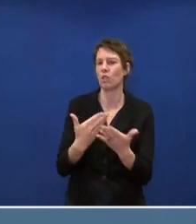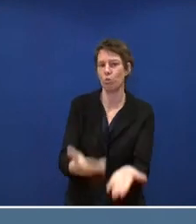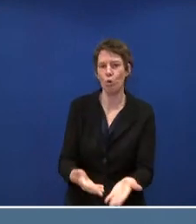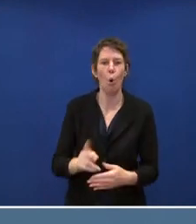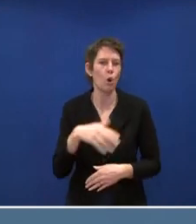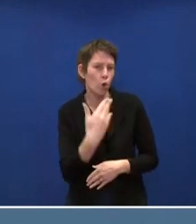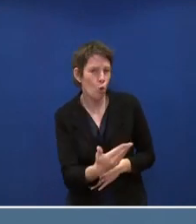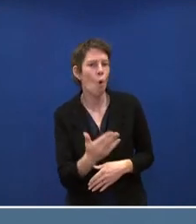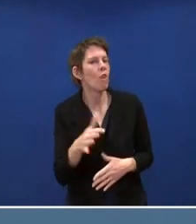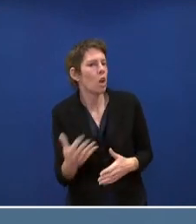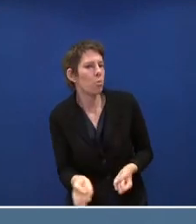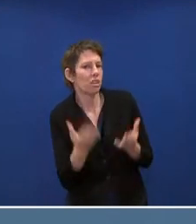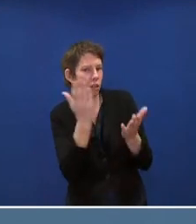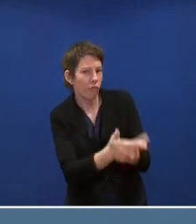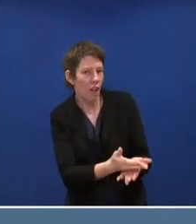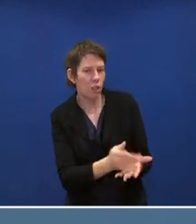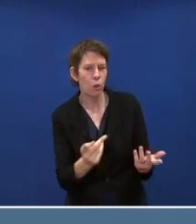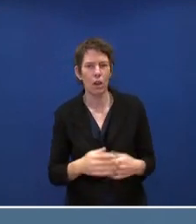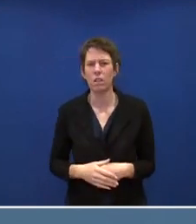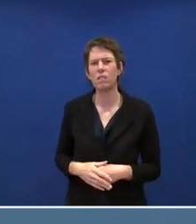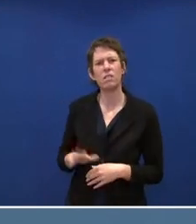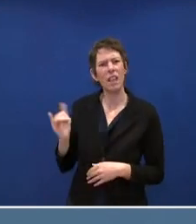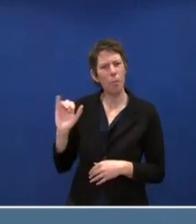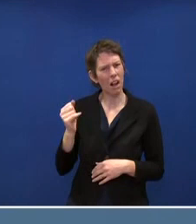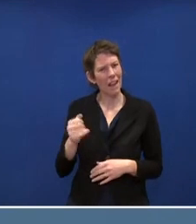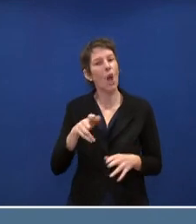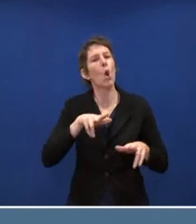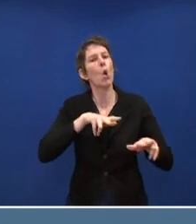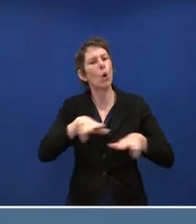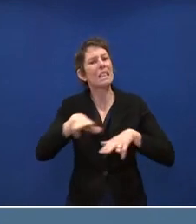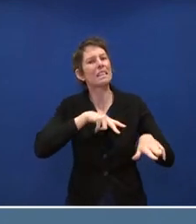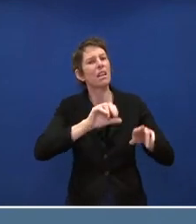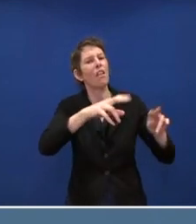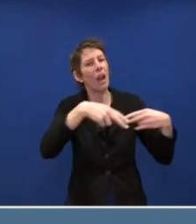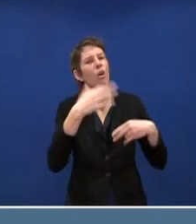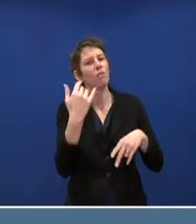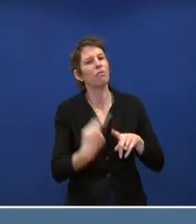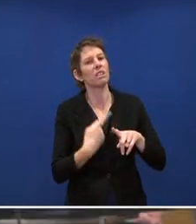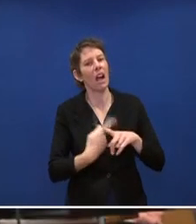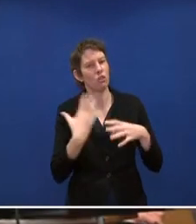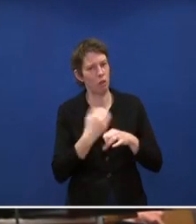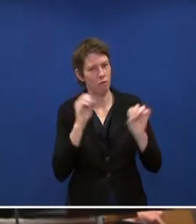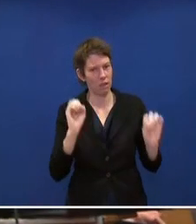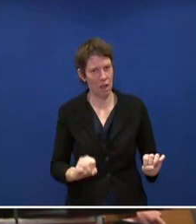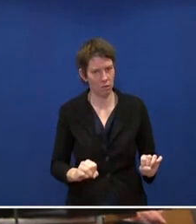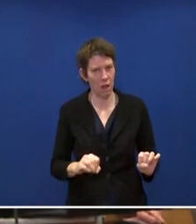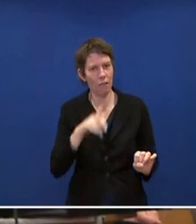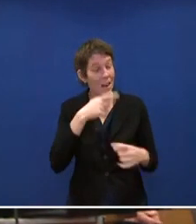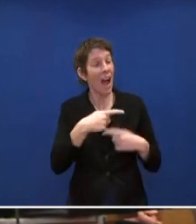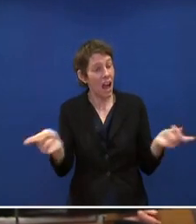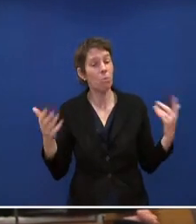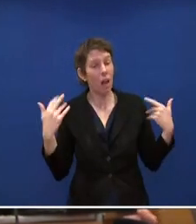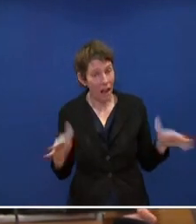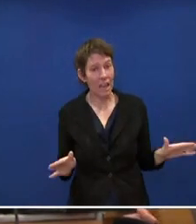dann und dann wird das passiert sein. Aber Sie müssten es beantworten können von der Logistik her. Also wie lange würde es logistisch dauern,